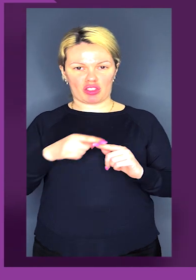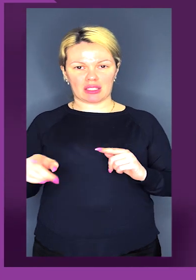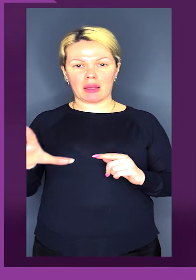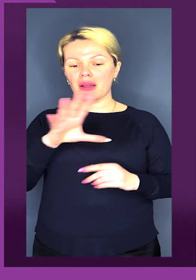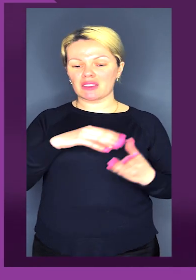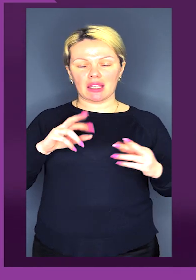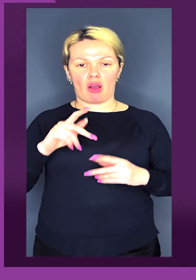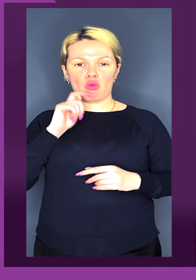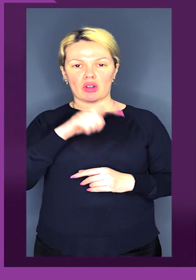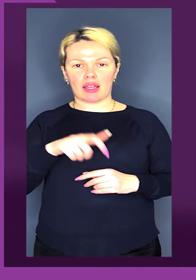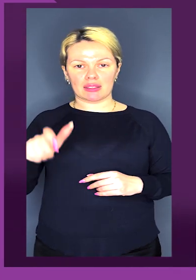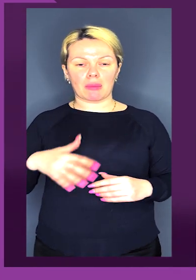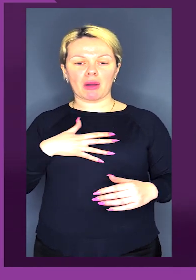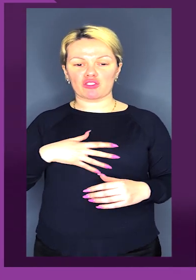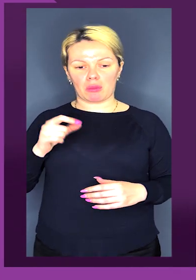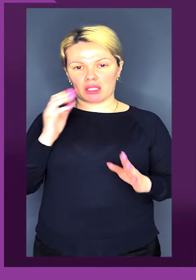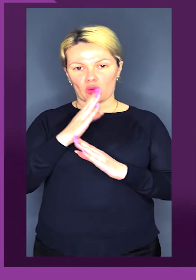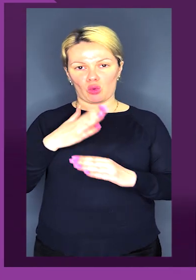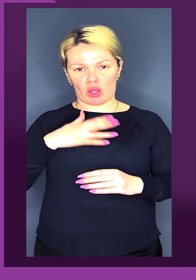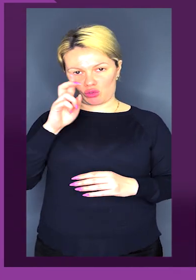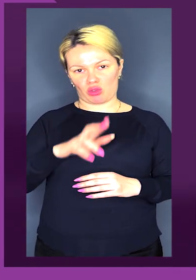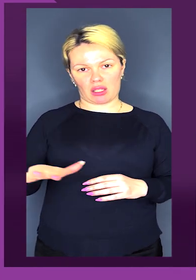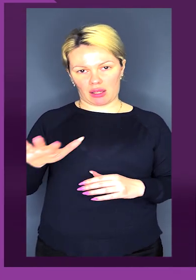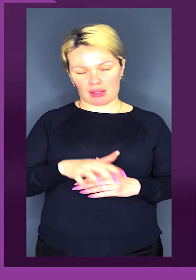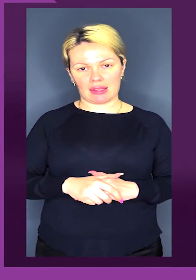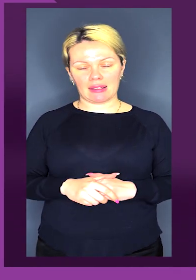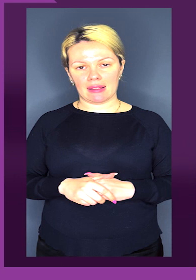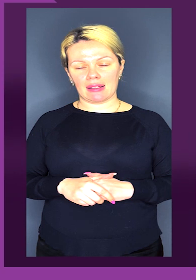І ми всі, як українці, переживаємо за долю нашої країни.